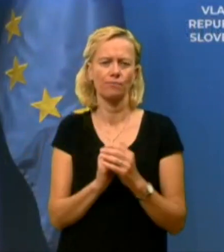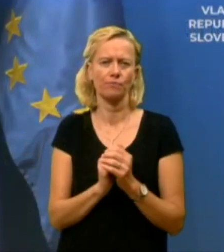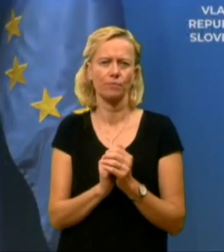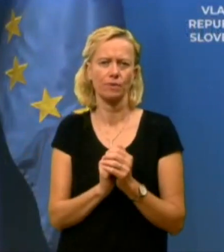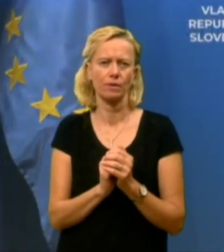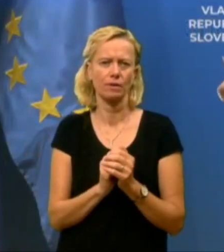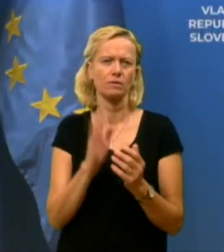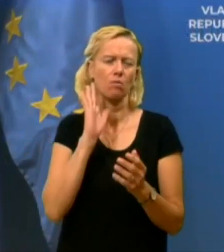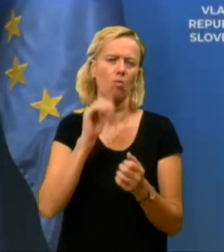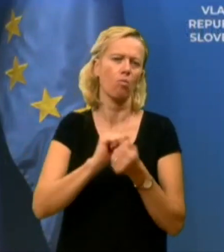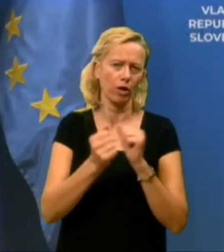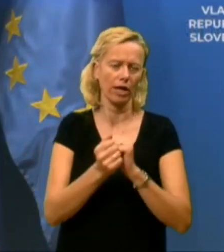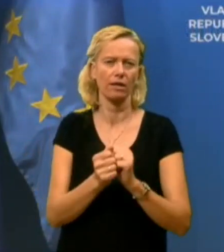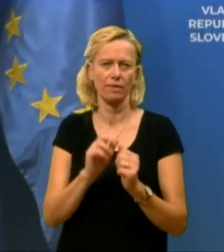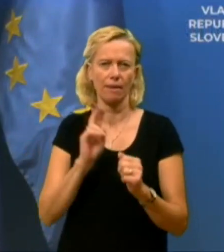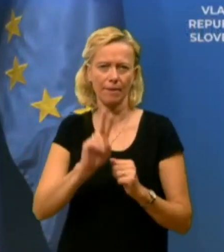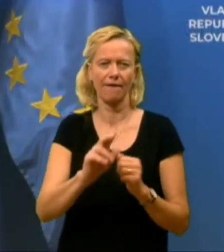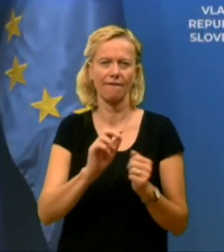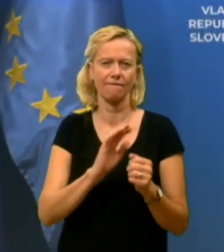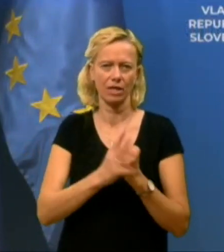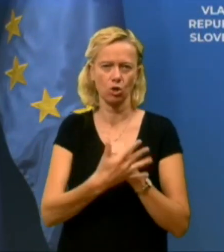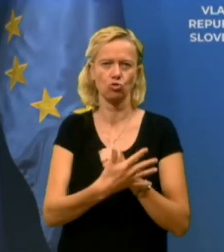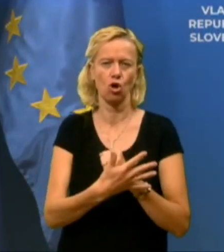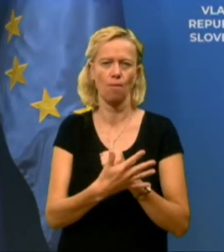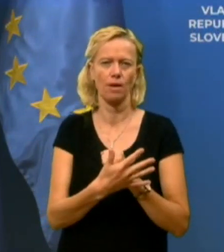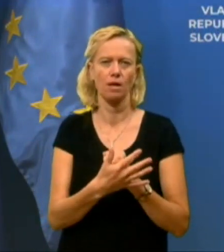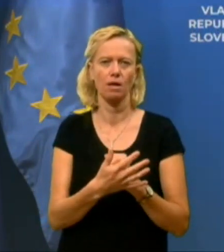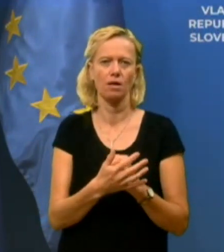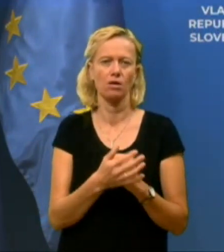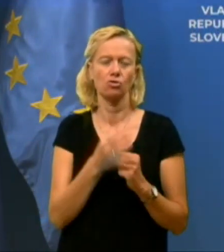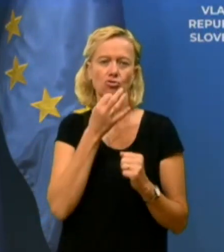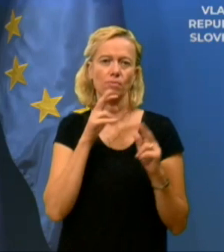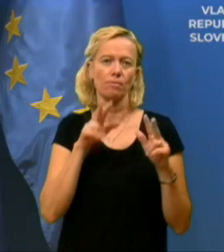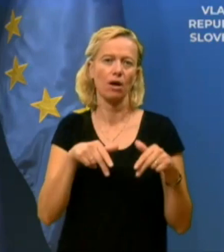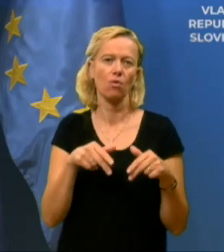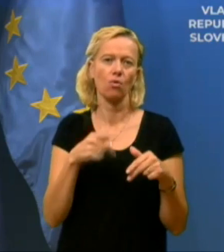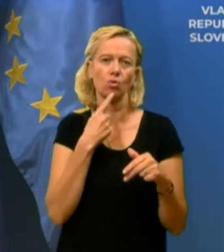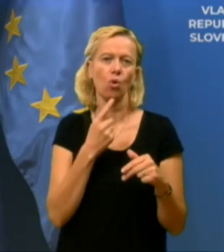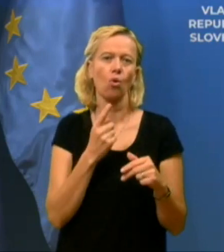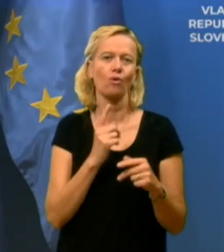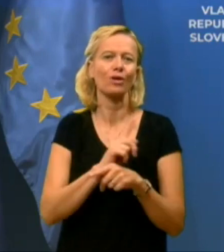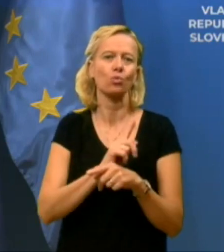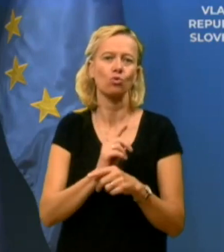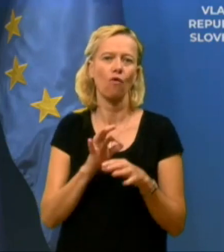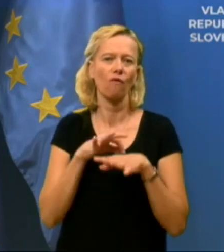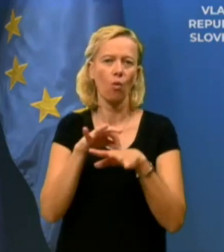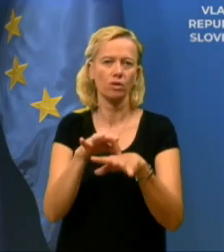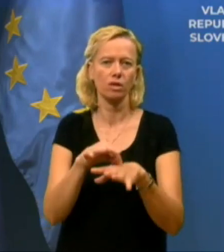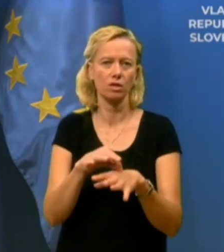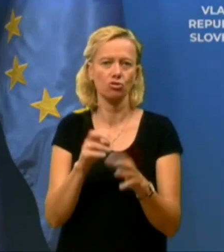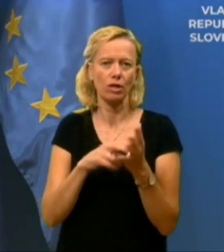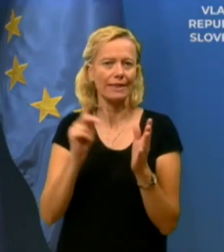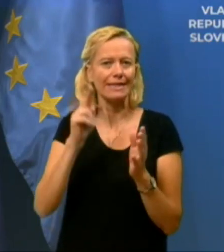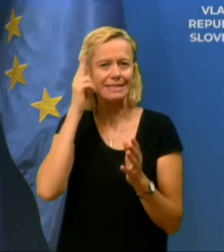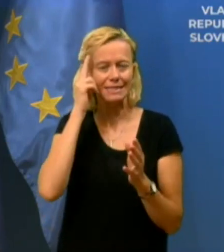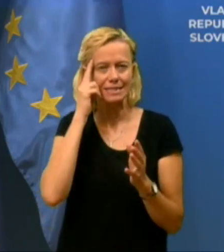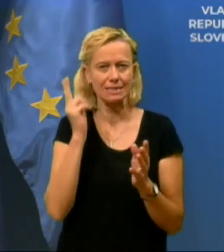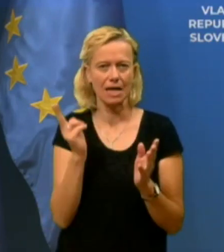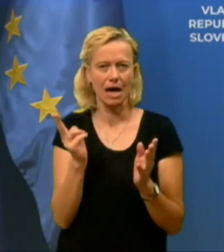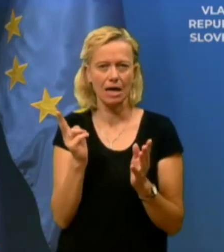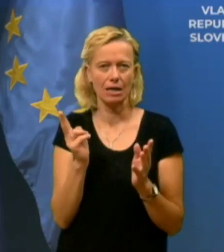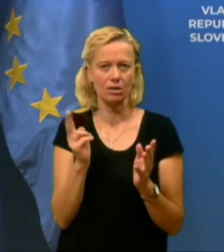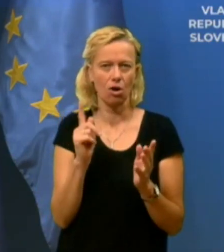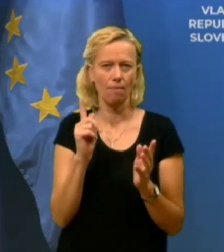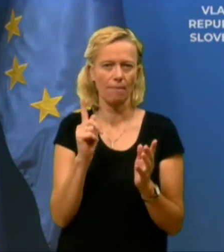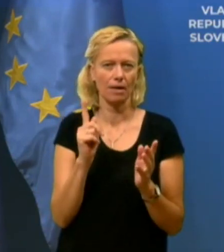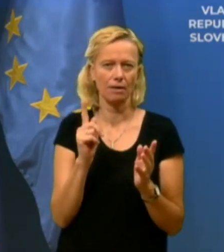še naprej. Še prav trenutno, kdo vodi, je kanček še ne znano, ampak po